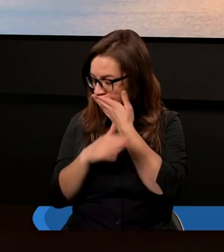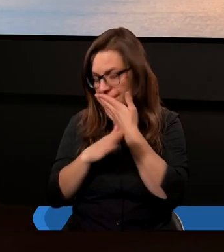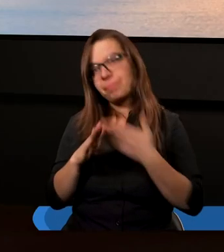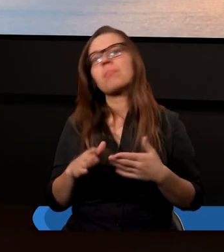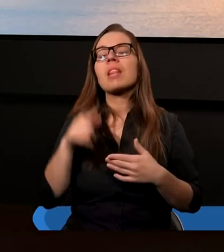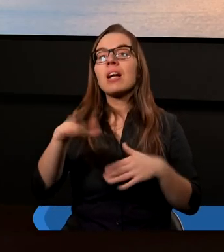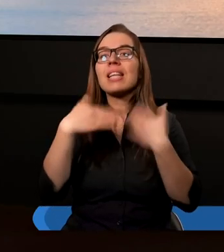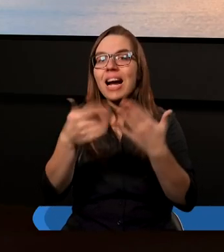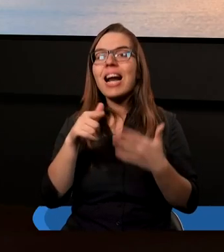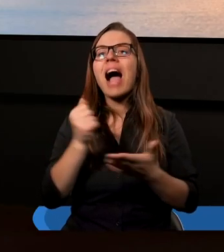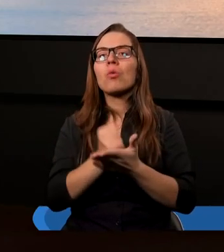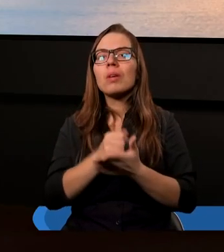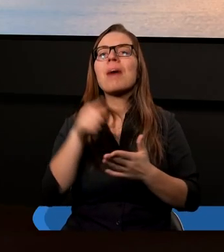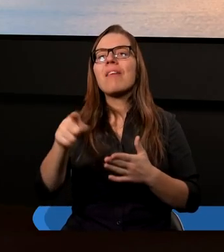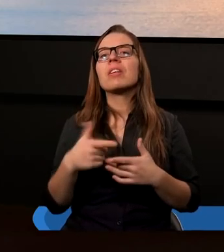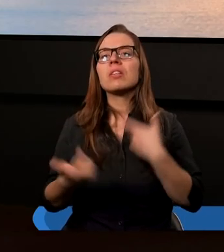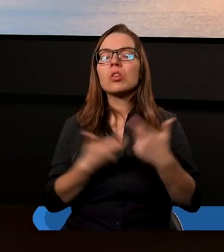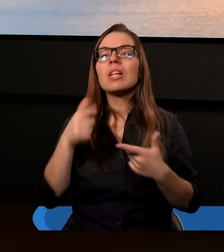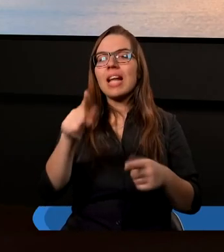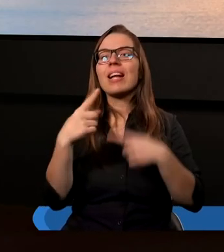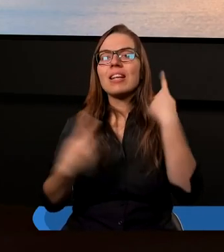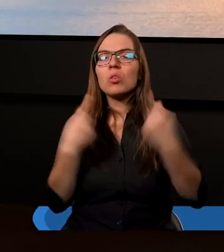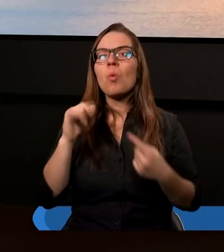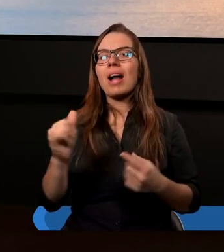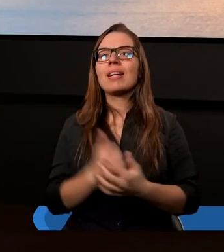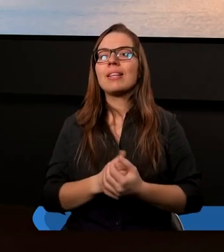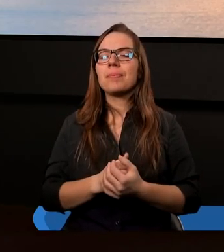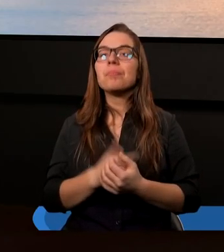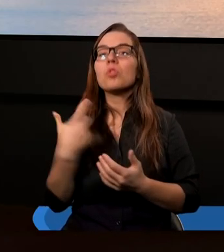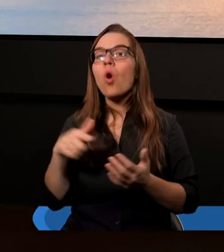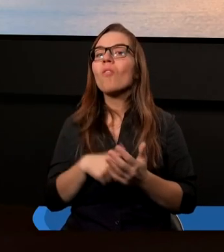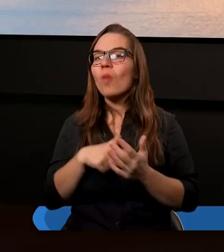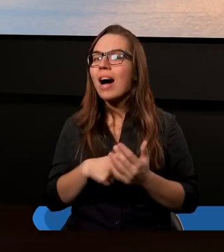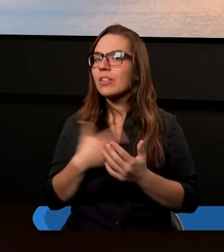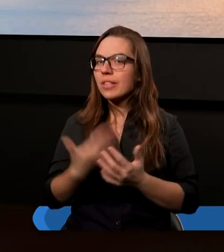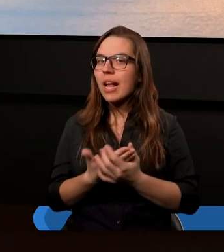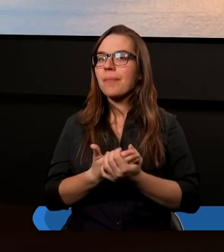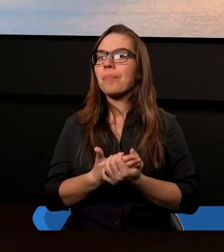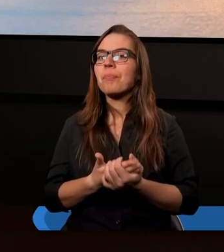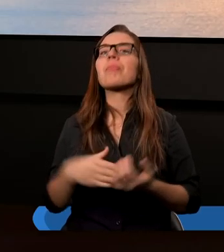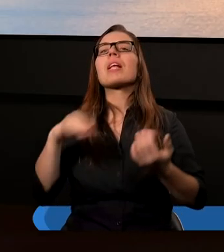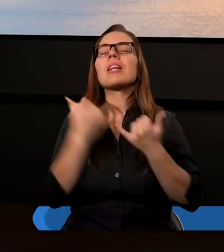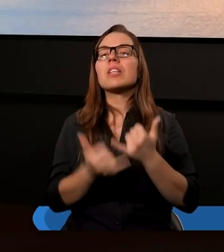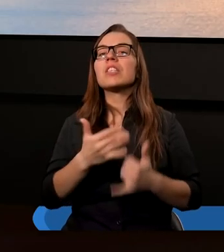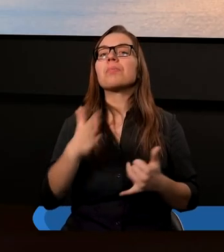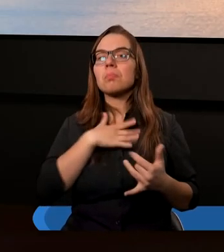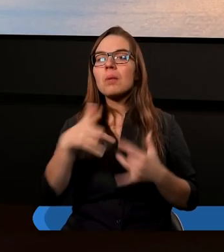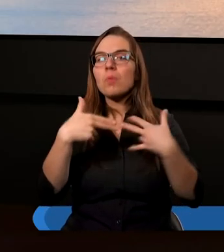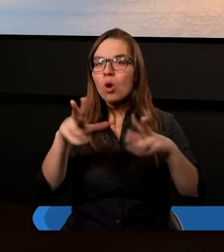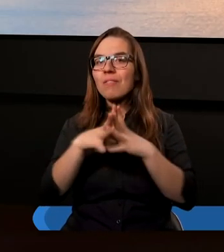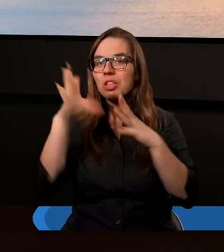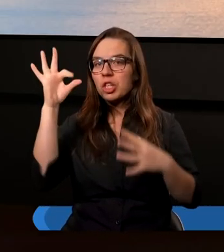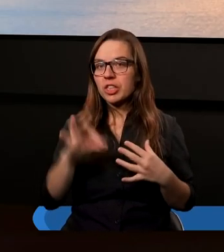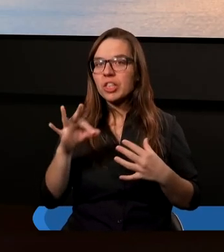to nie jest tylko pierwszy raz, mamy bardzo często takie sytuacje. No i właśnie, jeżeli nie mamy chęci oddawania dziesięciny